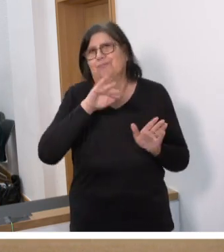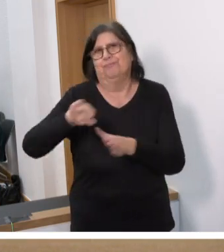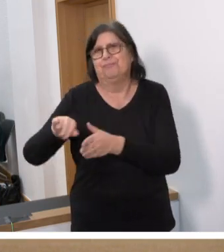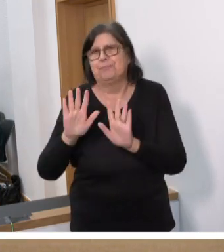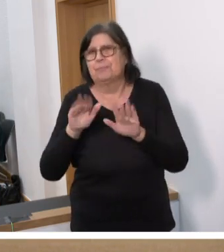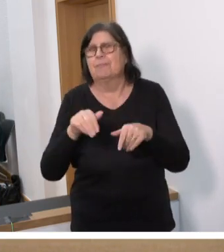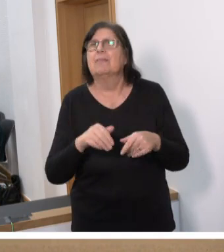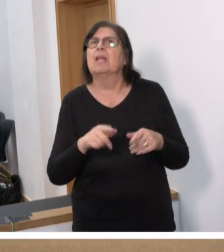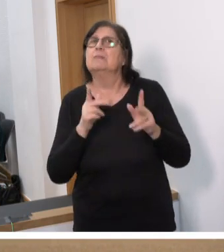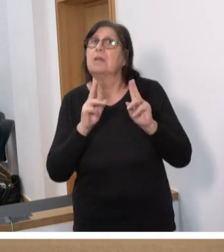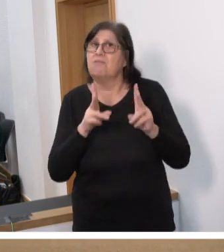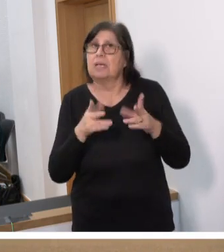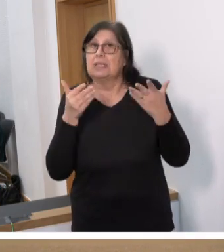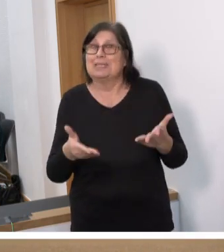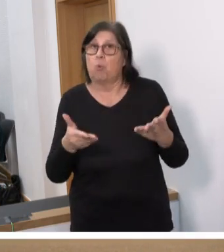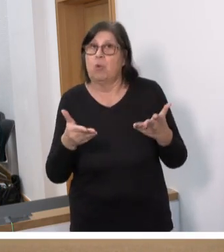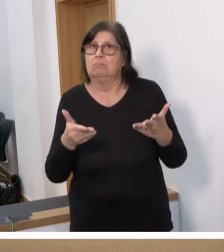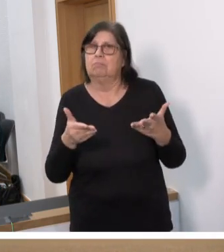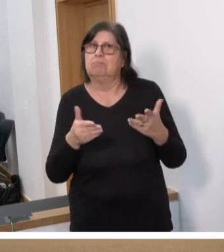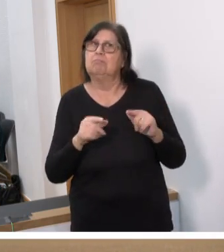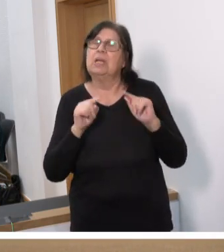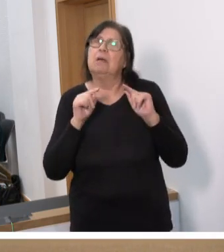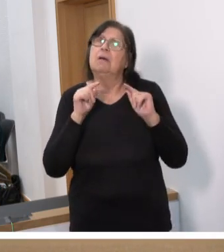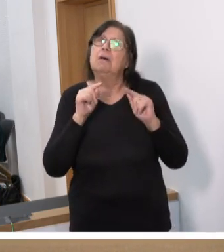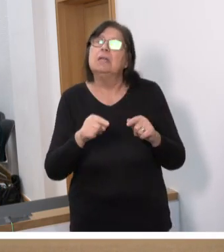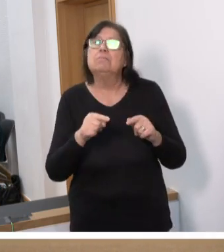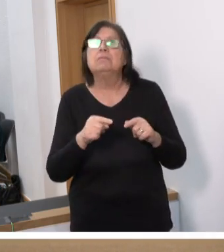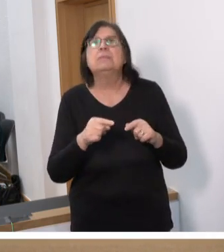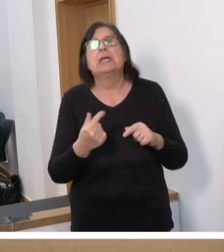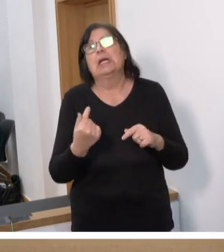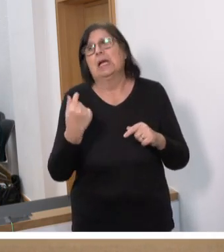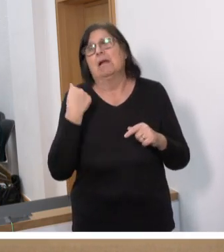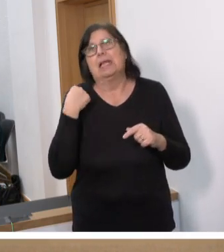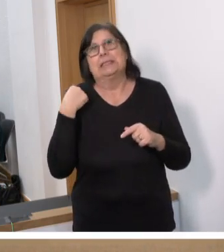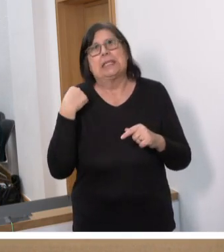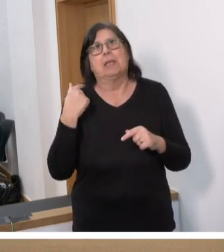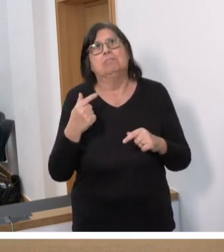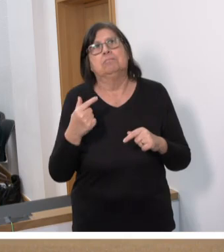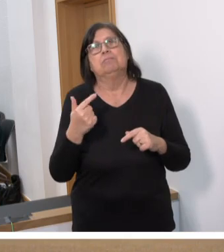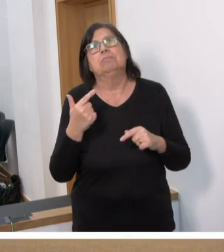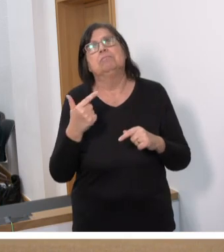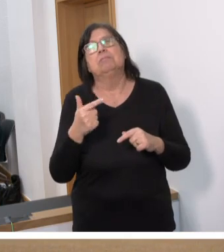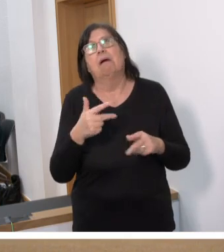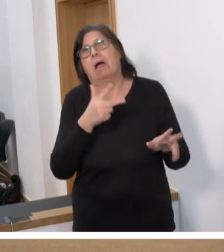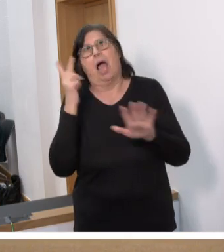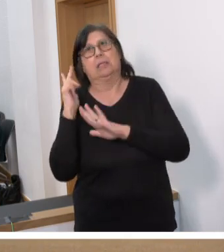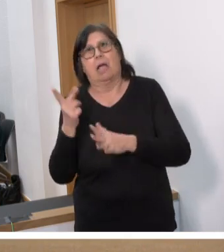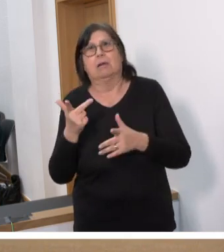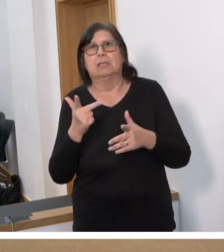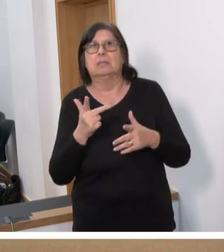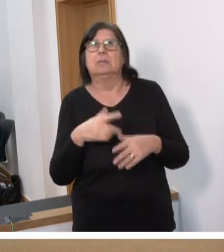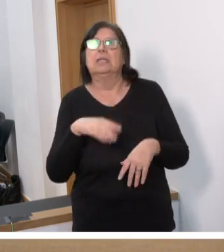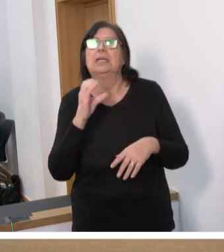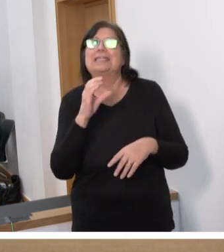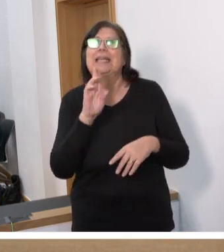Und in der Tat ist es ja so, dass sich in den beiden vorangegangenen Legislaturperioden SPD und CDU, CDU und